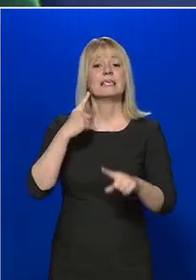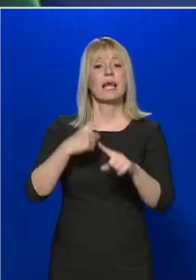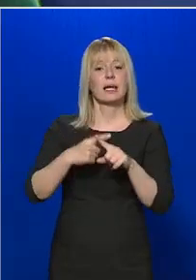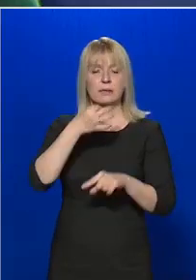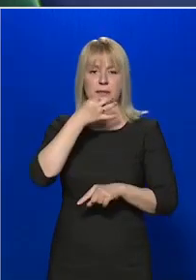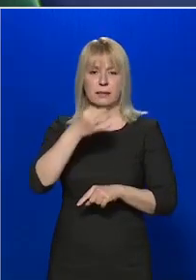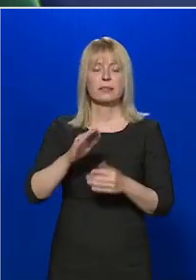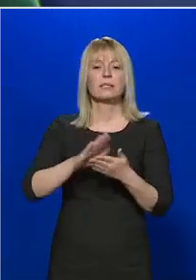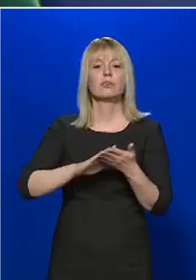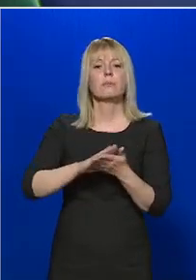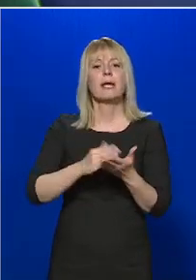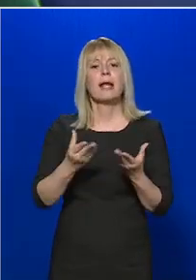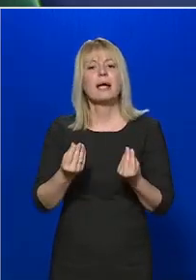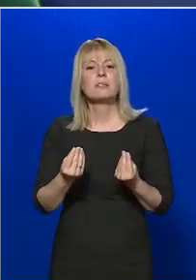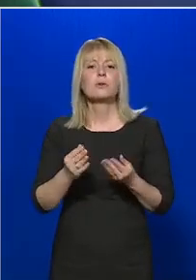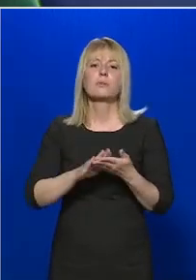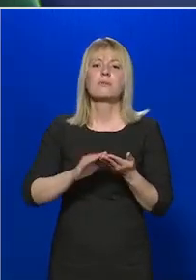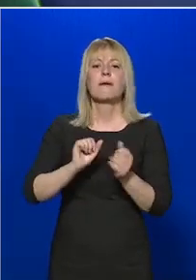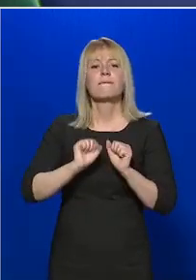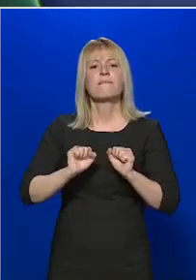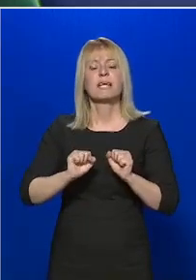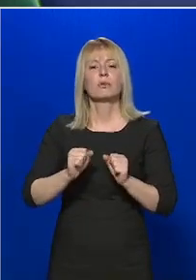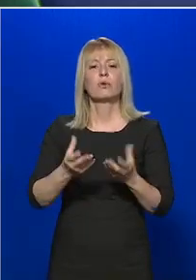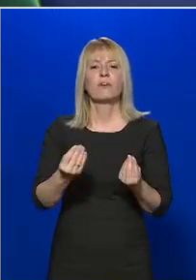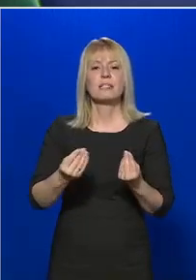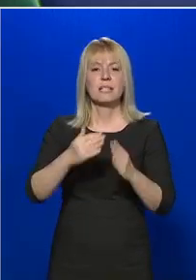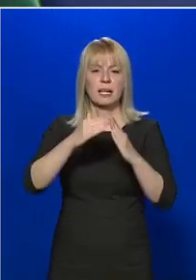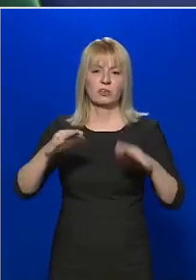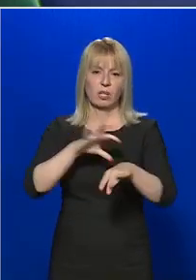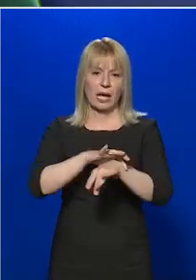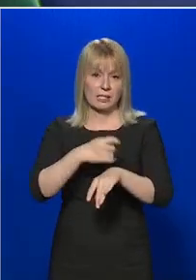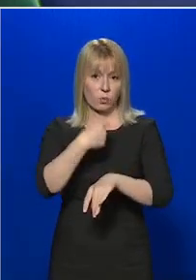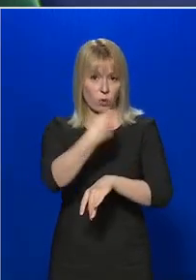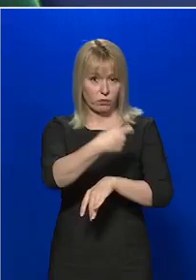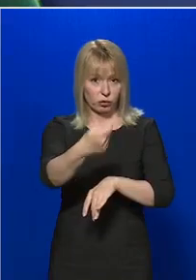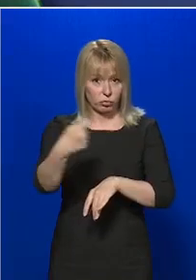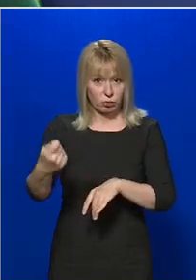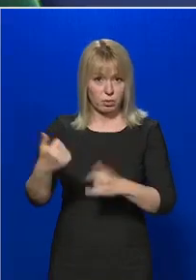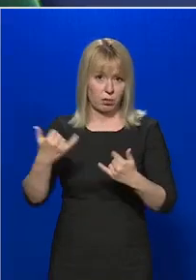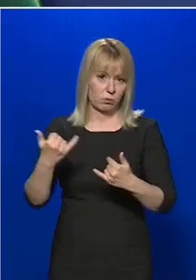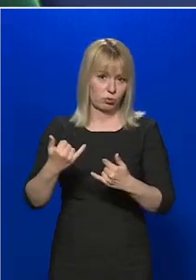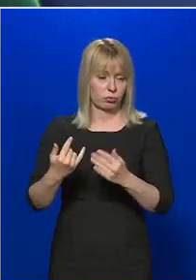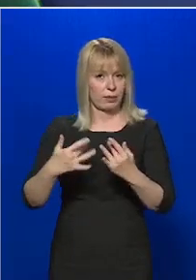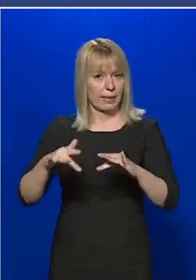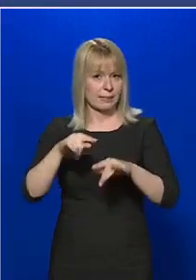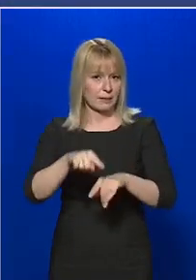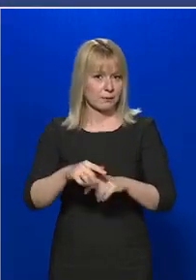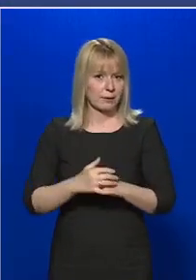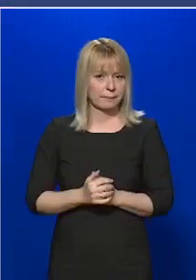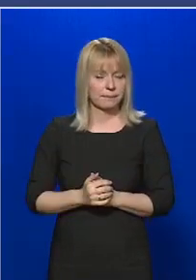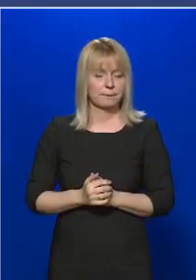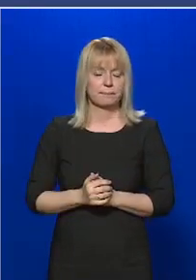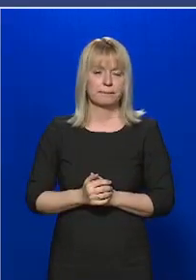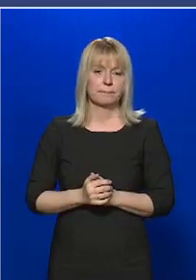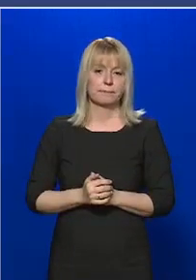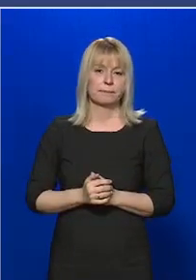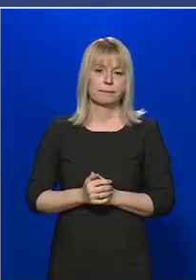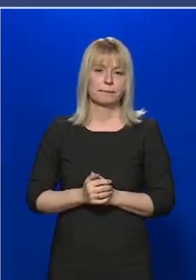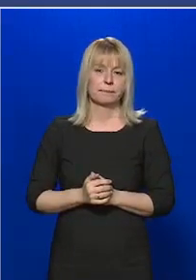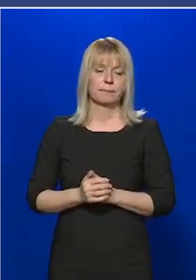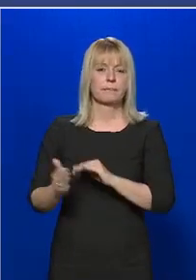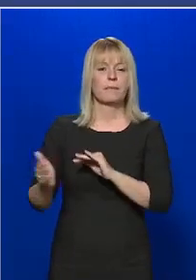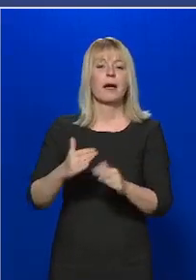milyen eszközök védőfelszerelés jut a házi orvosoknak a rendkívüli járványhelyzetben? A